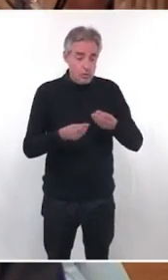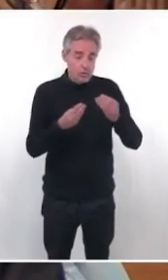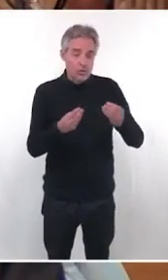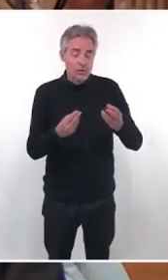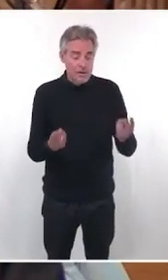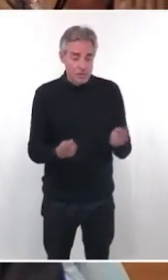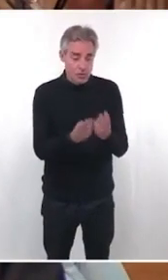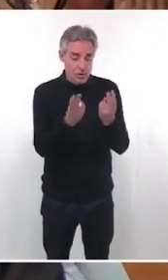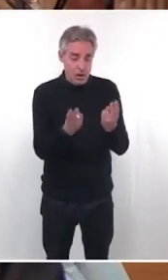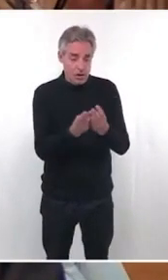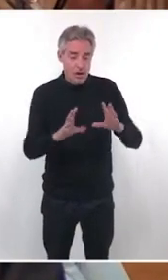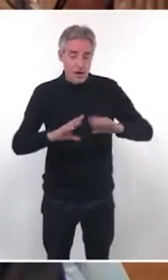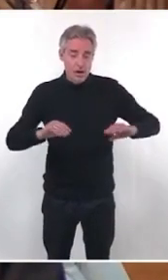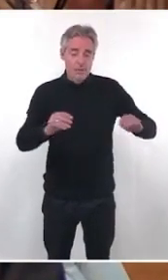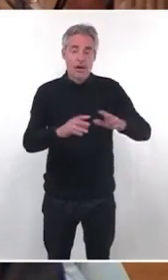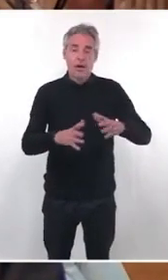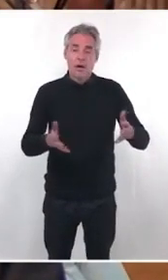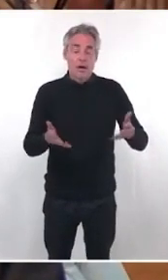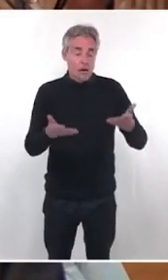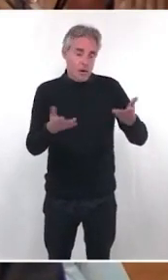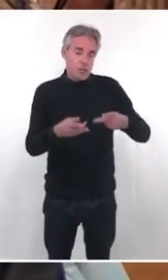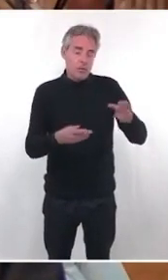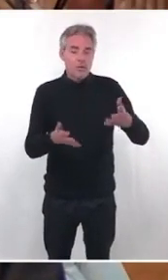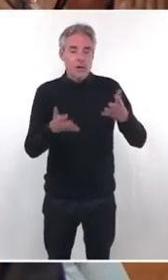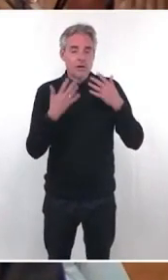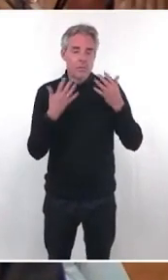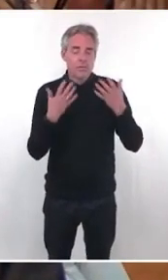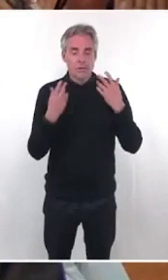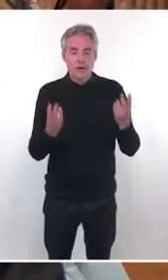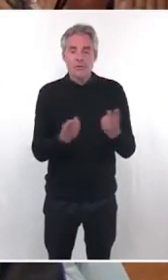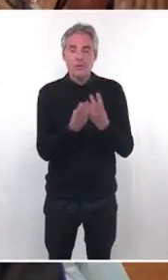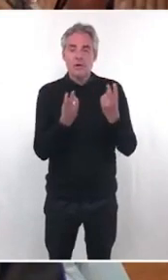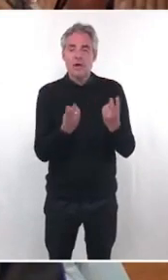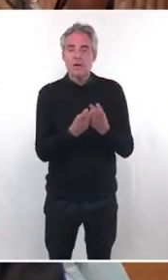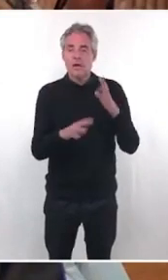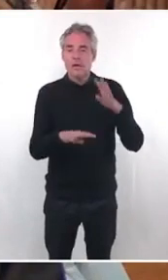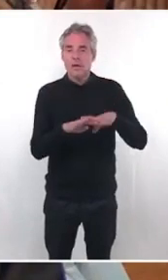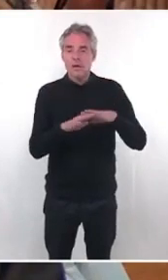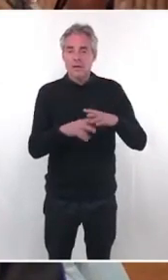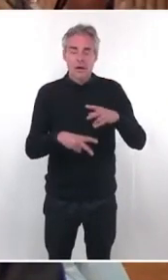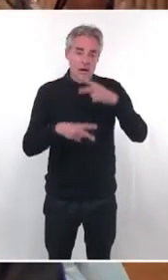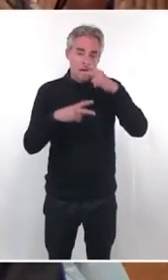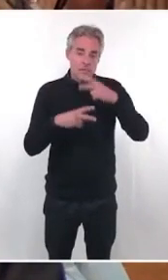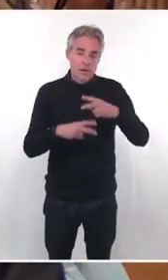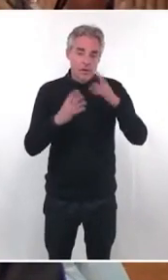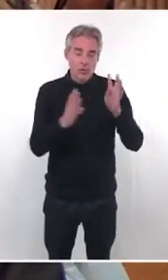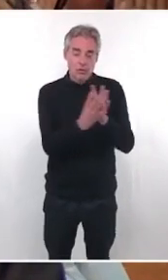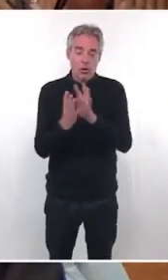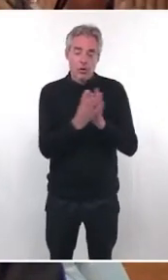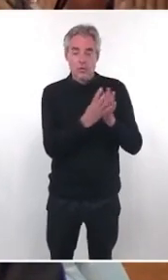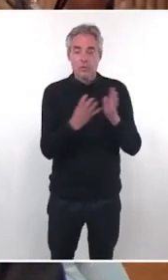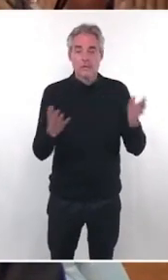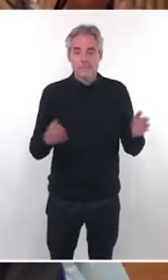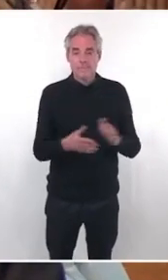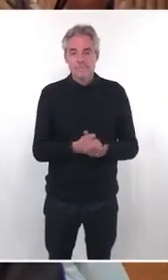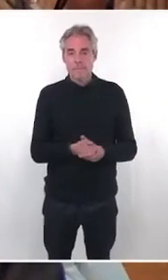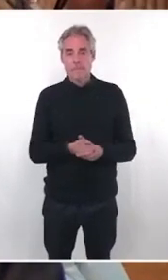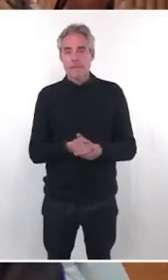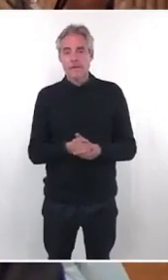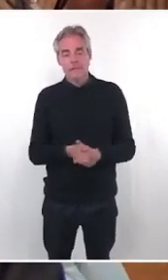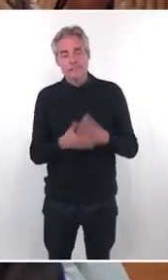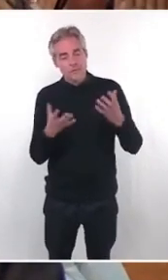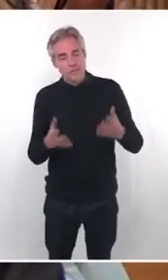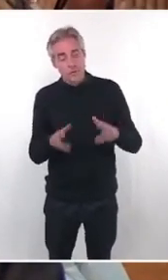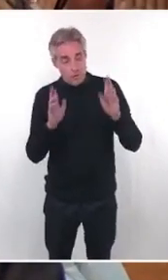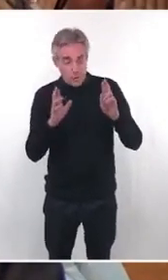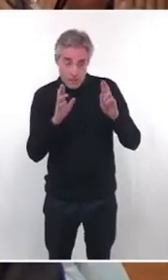cet espace une fonction de jardin de quartier et d'espace de rencontre. Donc je veux redire qu'on